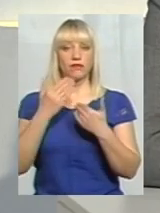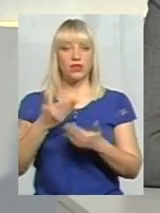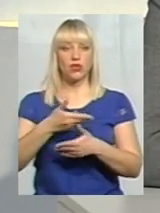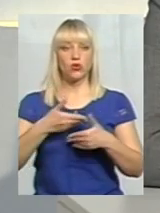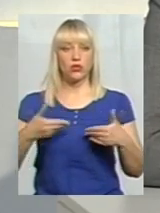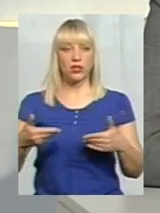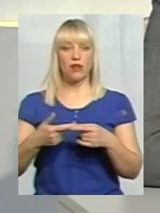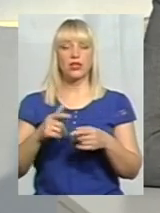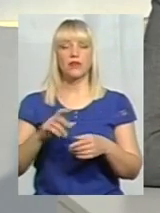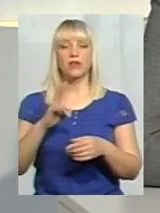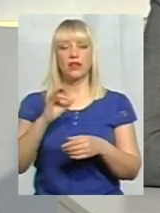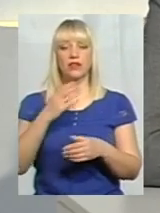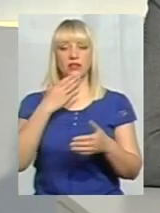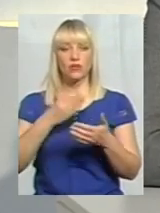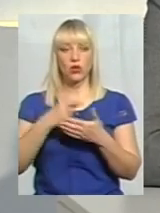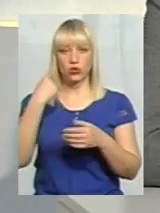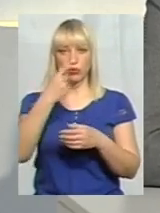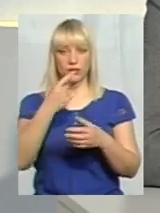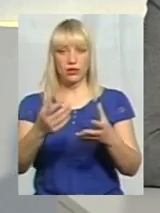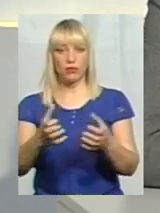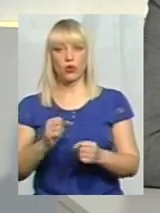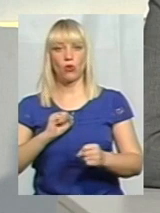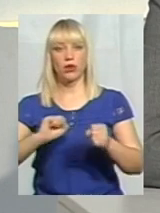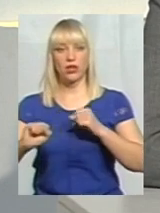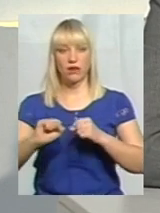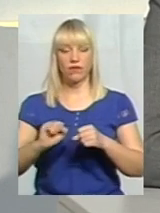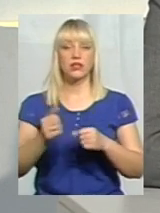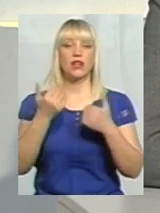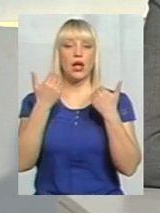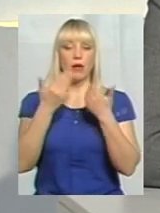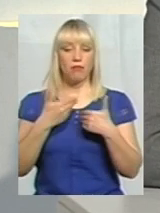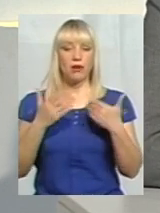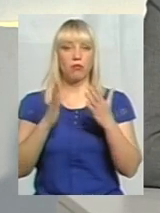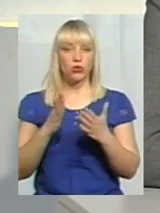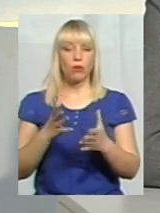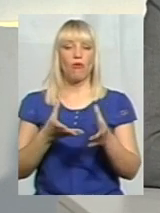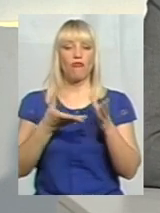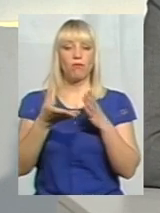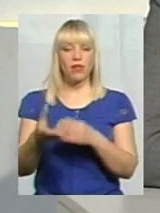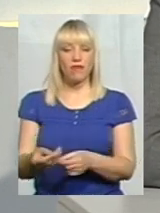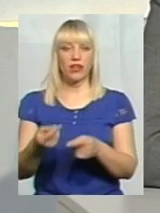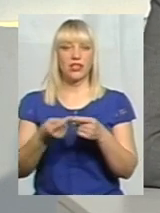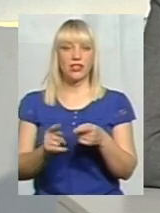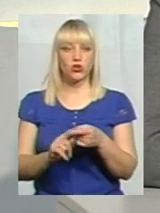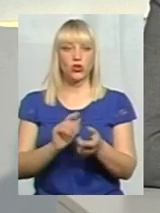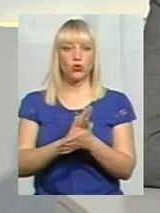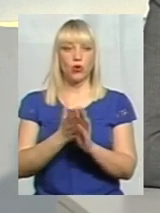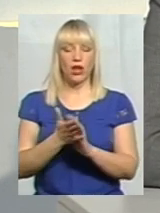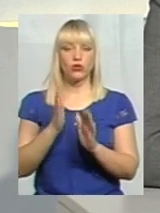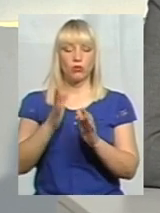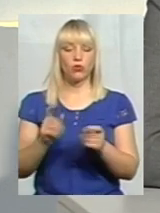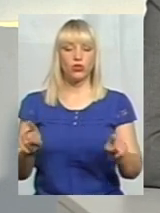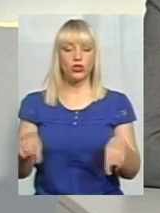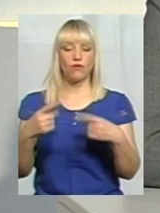висловому вигляді, чи на особистий прийом до керівництва. І ми, звичайно, будемо впливати на дану ситуацію. Буде створена комісія нашого